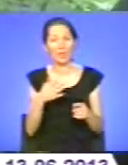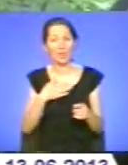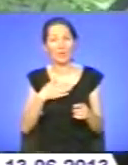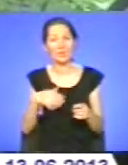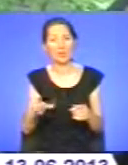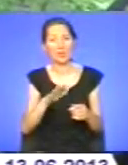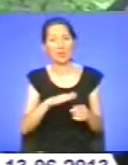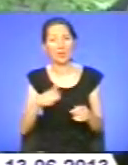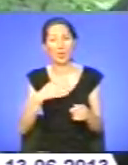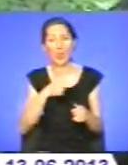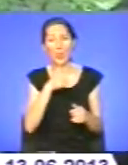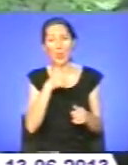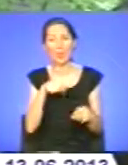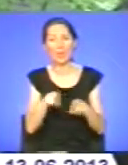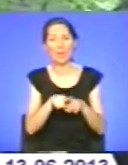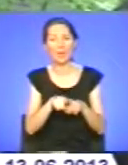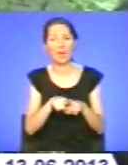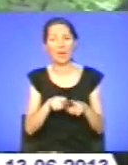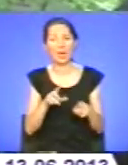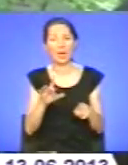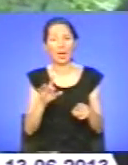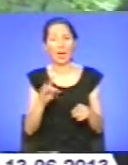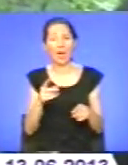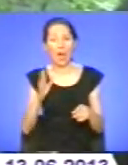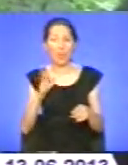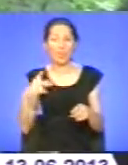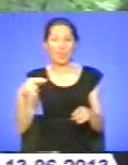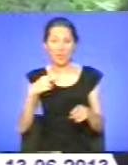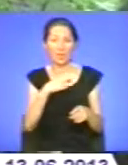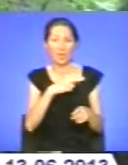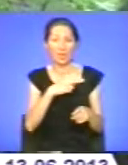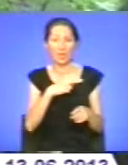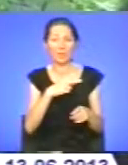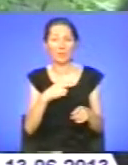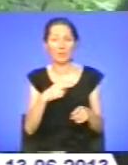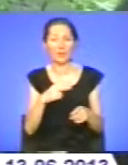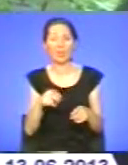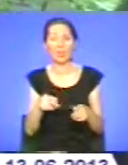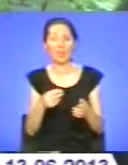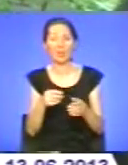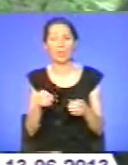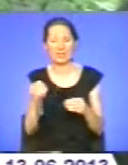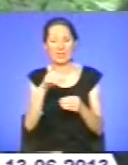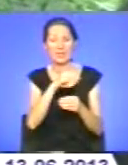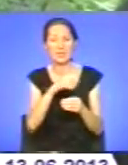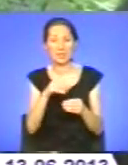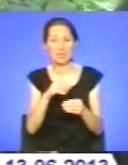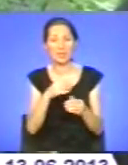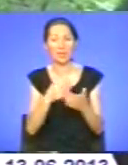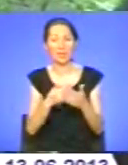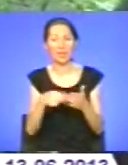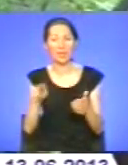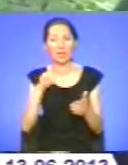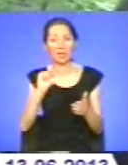території, то ми пробуємо такі методи, як розеточку, будемо її зрізати, і тоді сильний такий соляний розчин, якщо є ближче до території, чи на дачі, чи